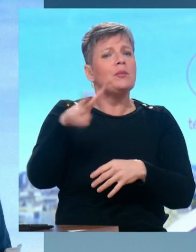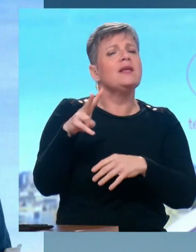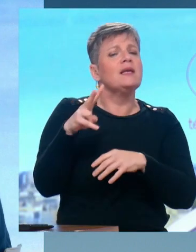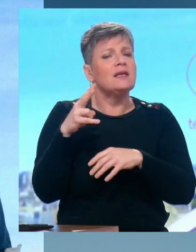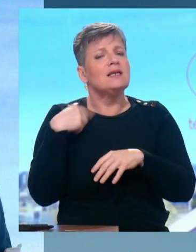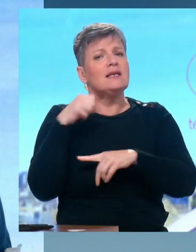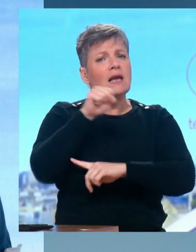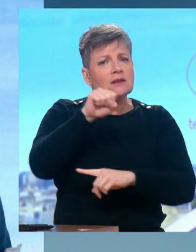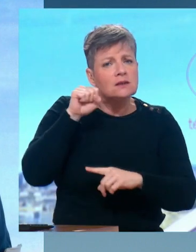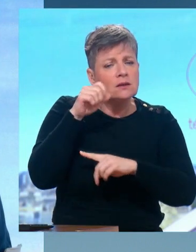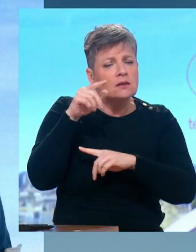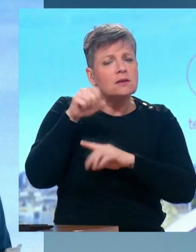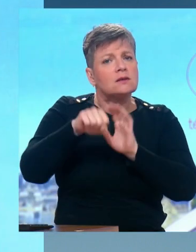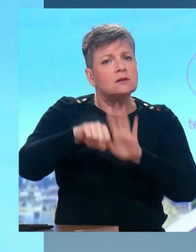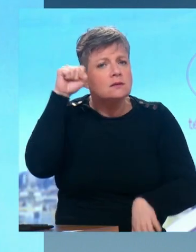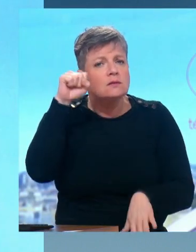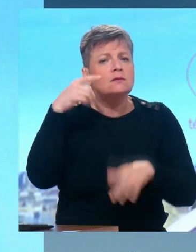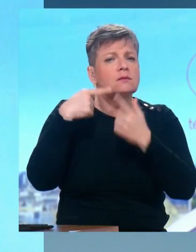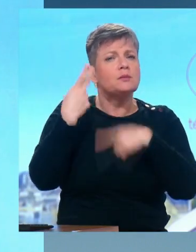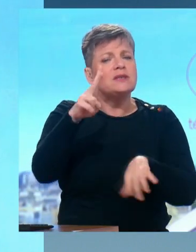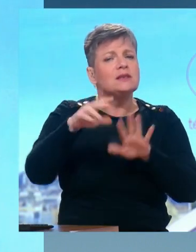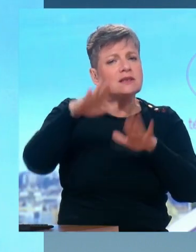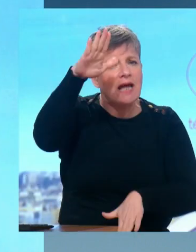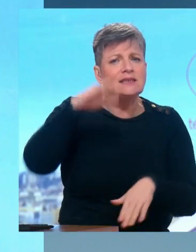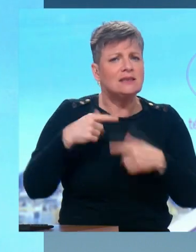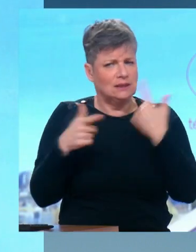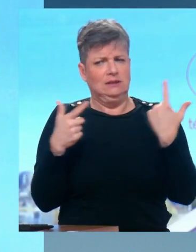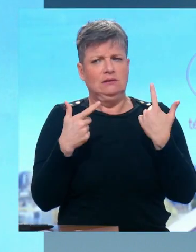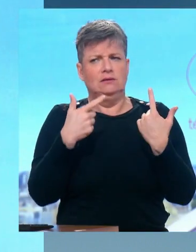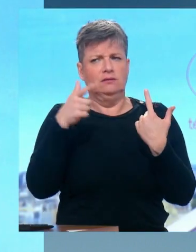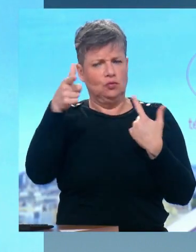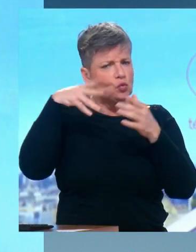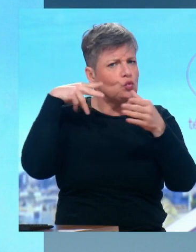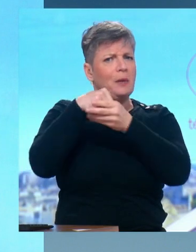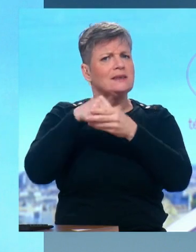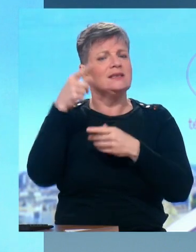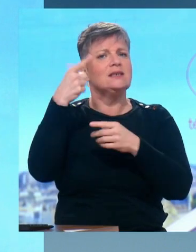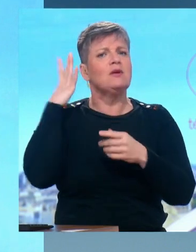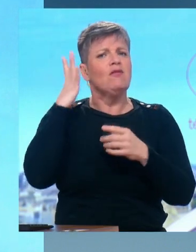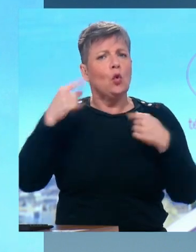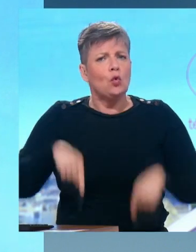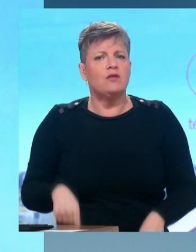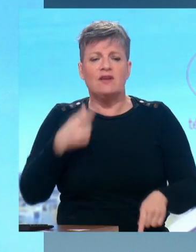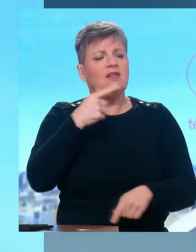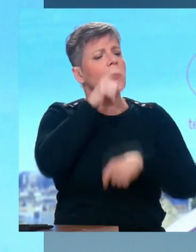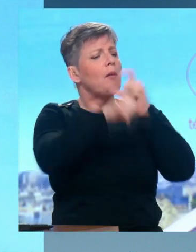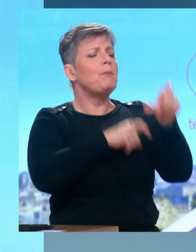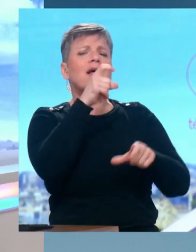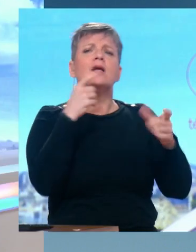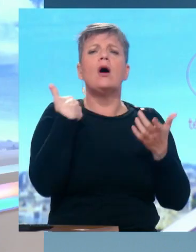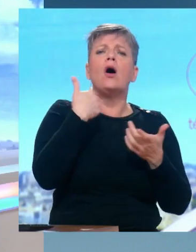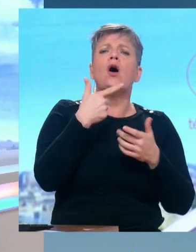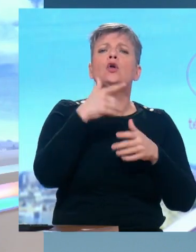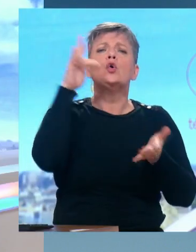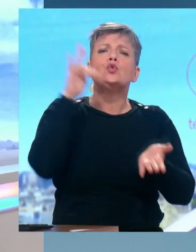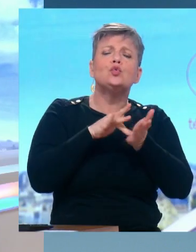dans ce parti, ont collaboré. Qu'est-ce que l'on va renvoyer comme image aux enfants de déportés, aux enfants